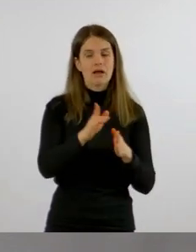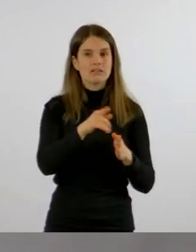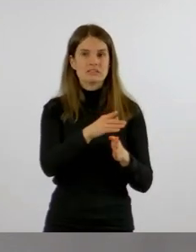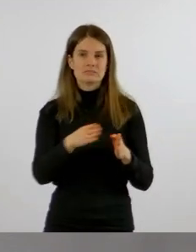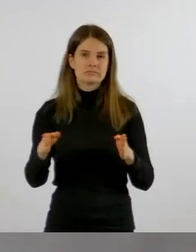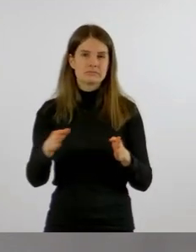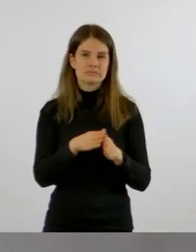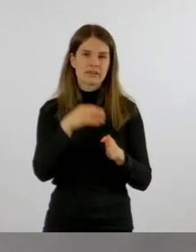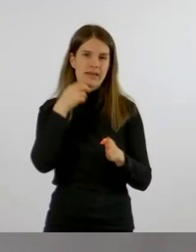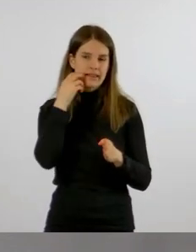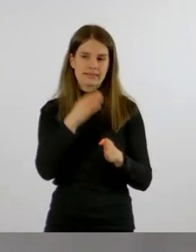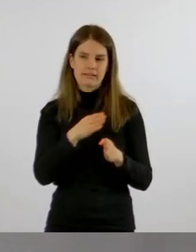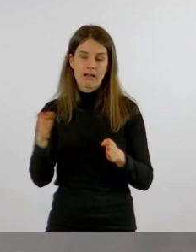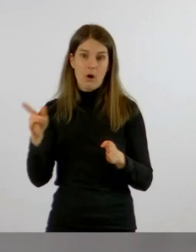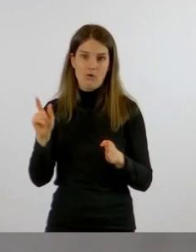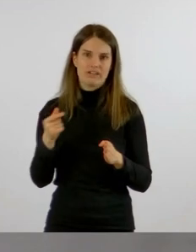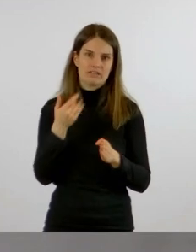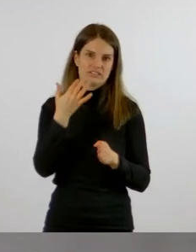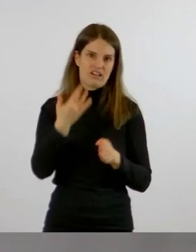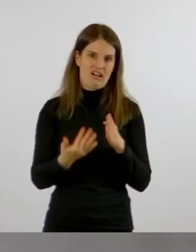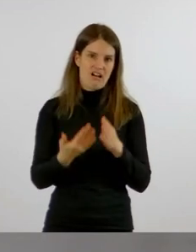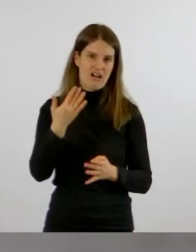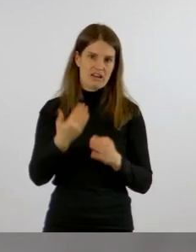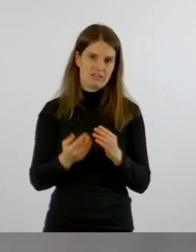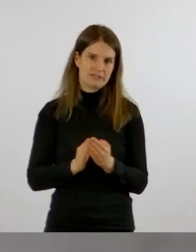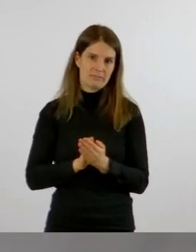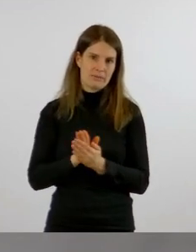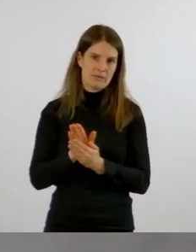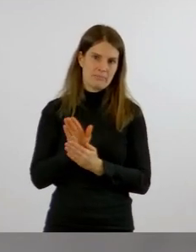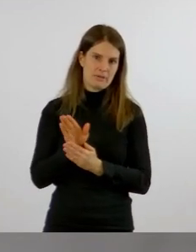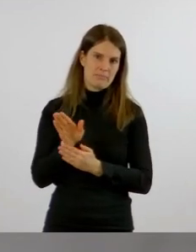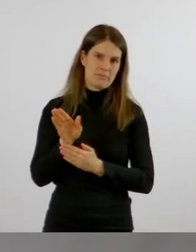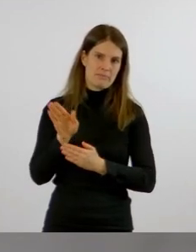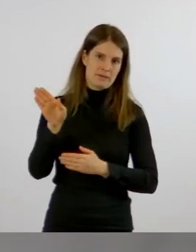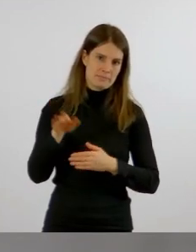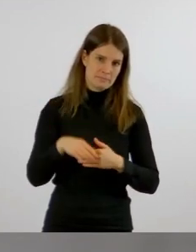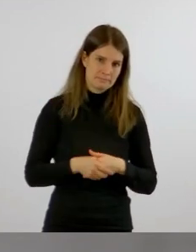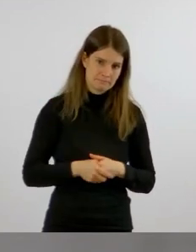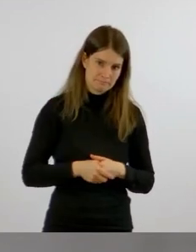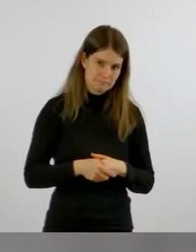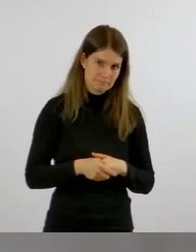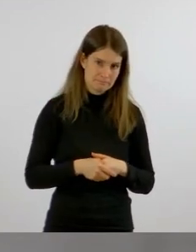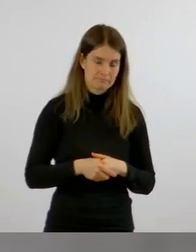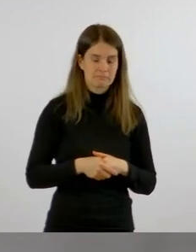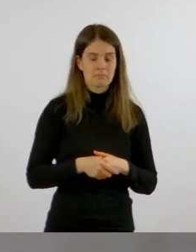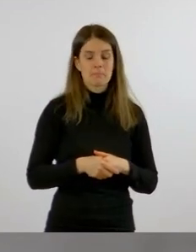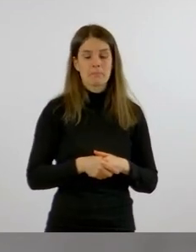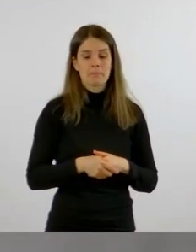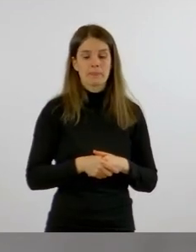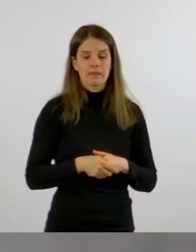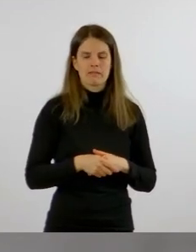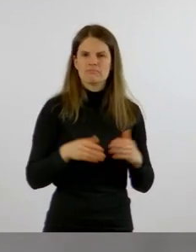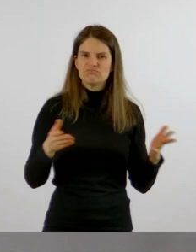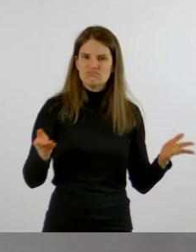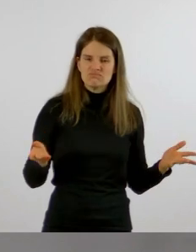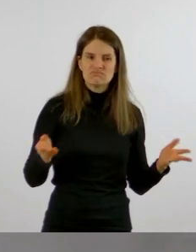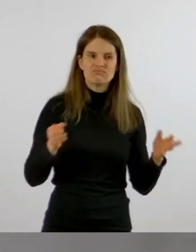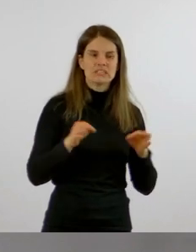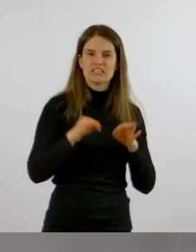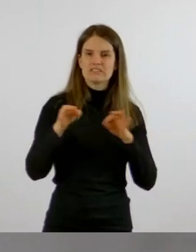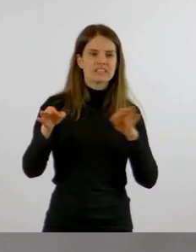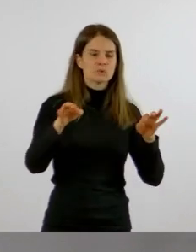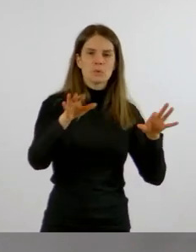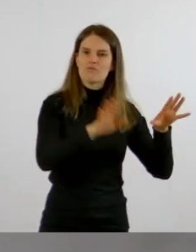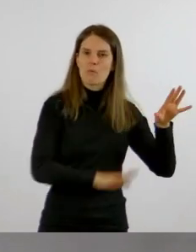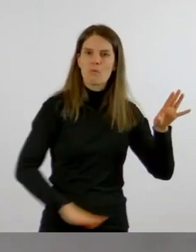der Älteren zu verzeichnen. Wo befinden sich diese vielen Infizierten in unserem